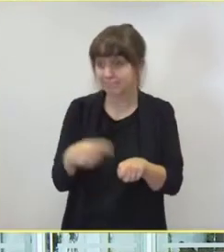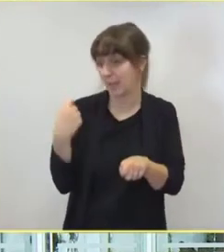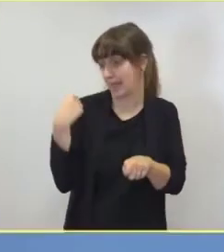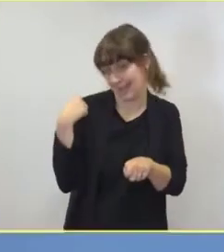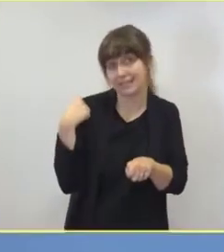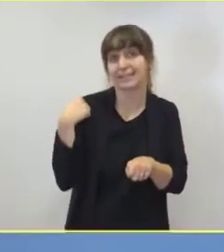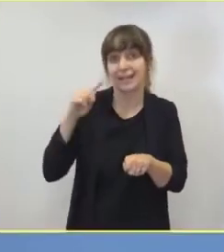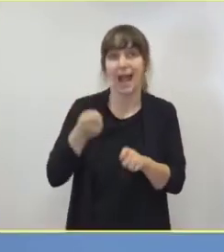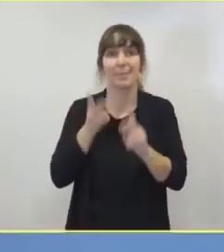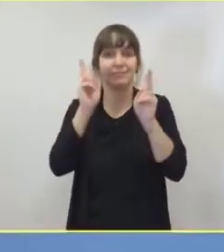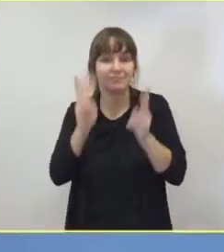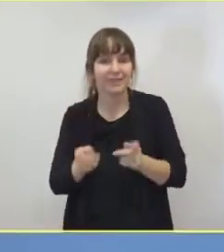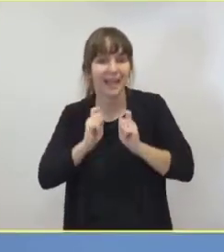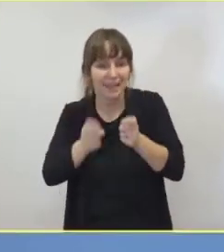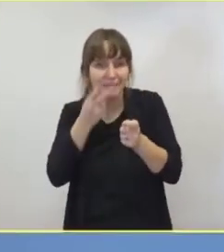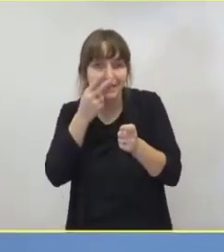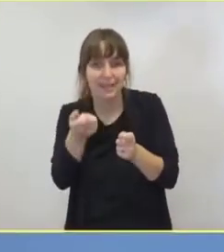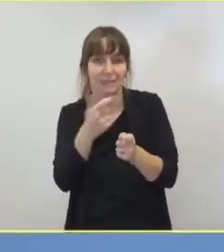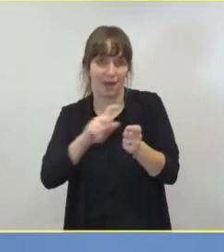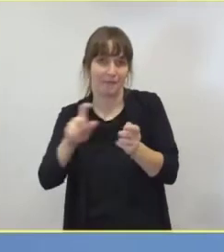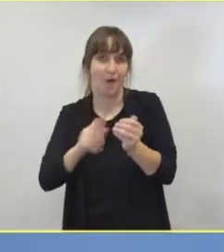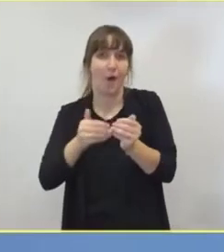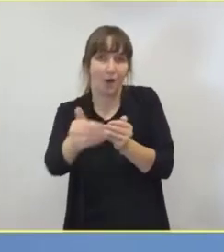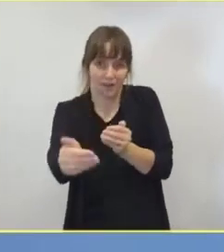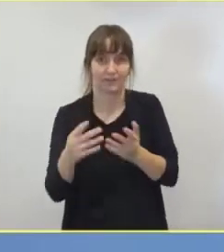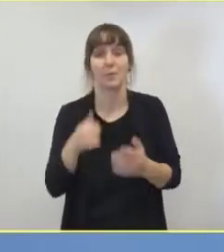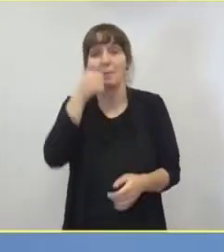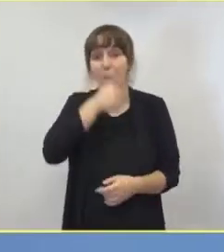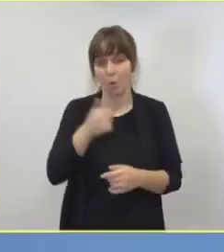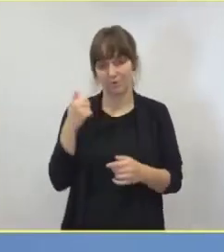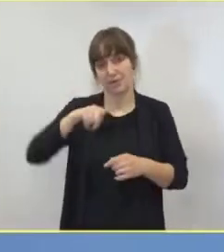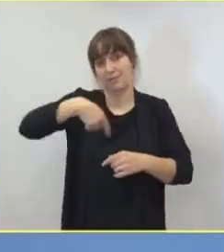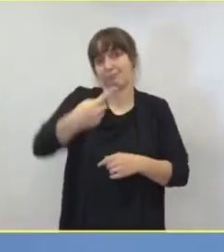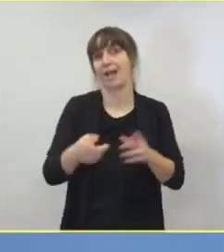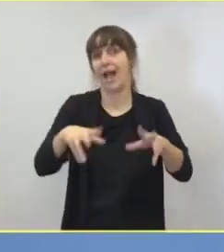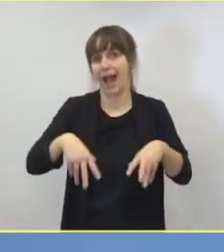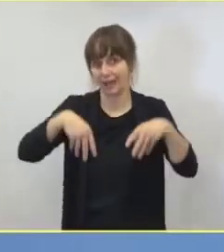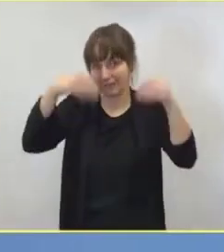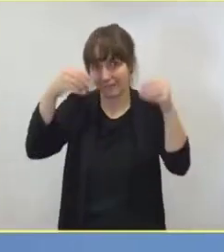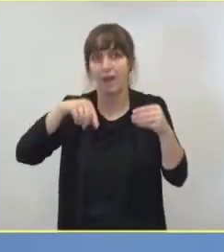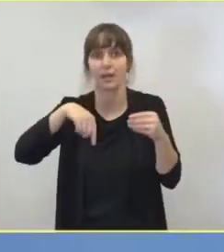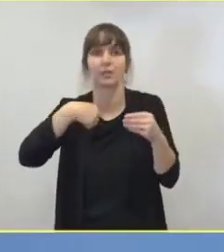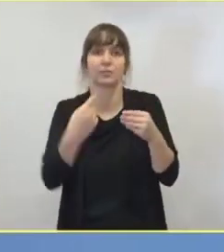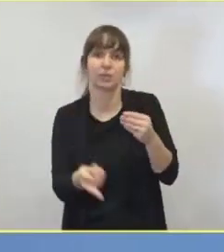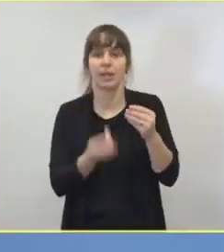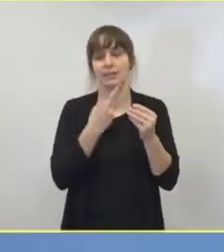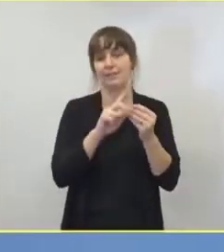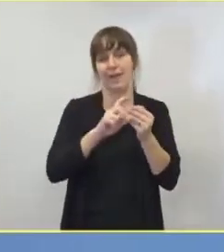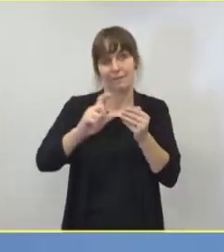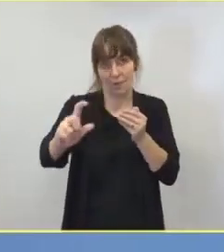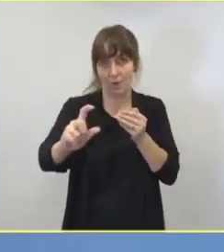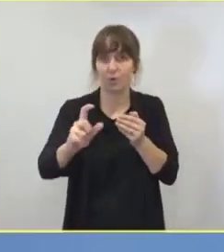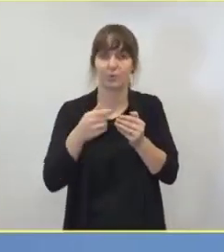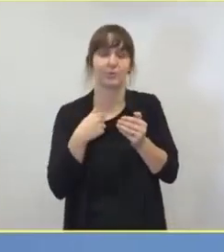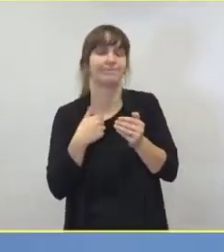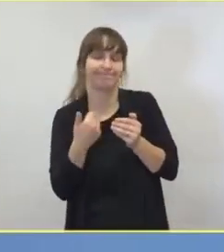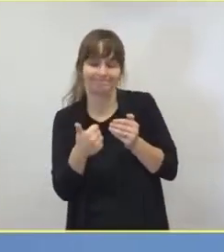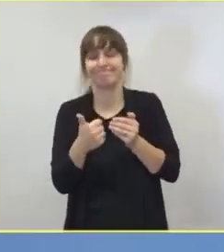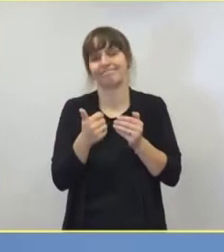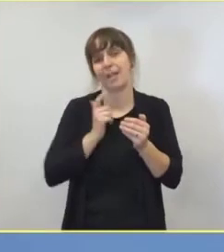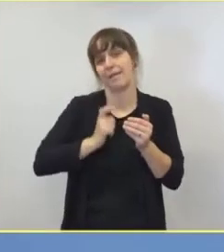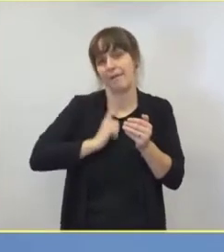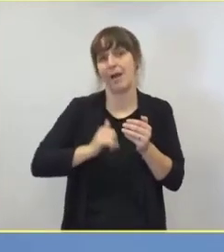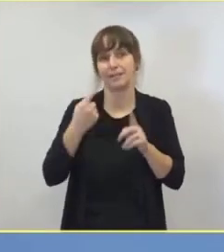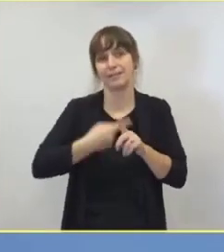aus, ganz davon abgesehen, dass sie erst Montag beginnen. Und solange für die nächsten zwei Wochen erwarten wir einfach deutlich steigende Fallzahlen